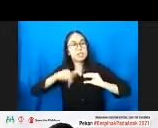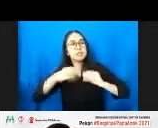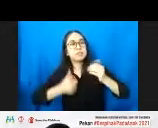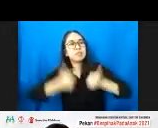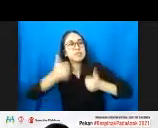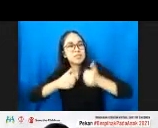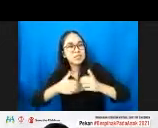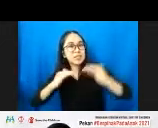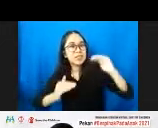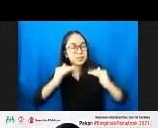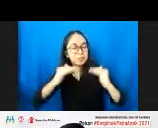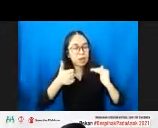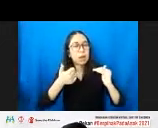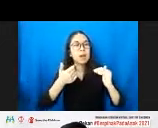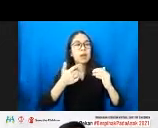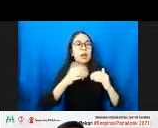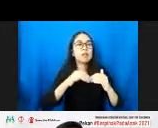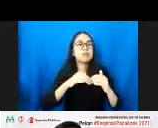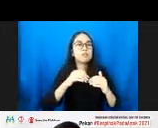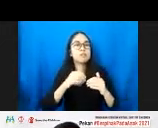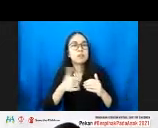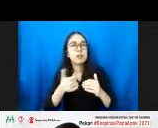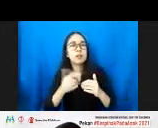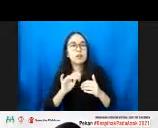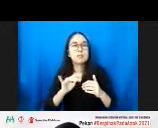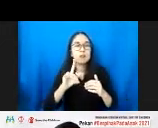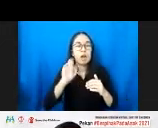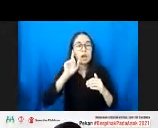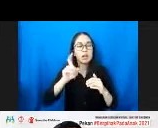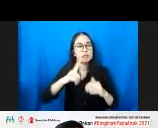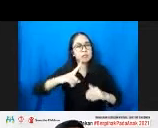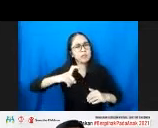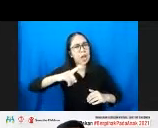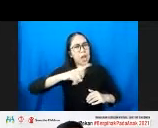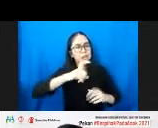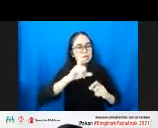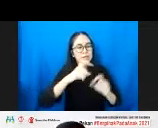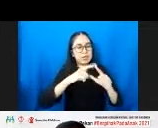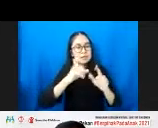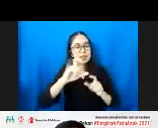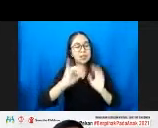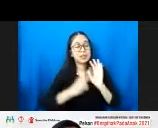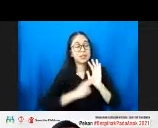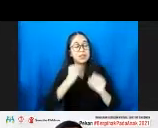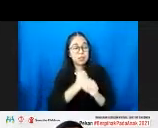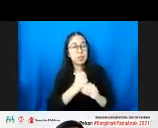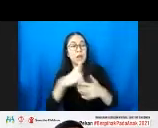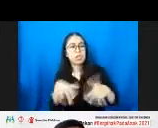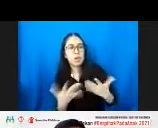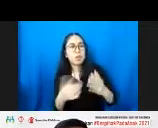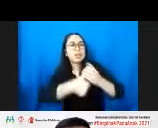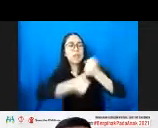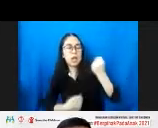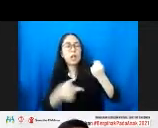tapi dalam perut dicuri oleh cacing, atau dibocorkan oleh diare, ini juga akan membuat anak